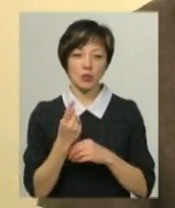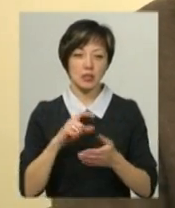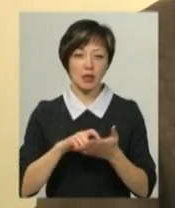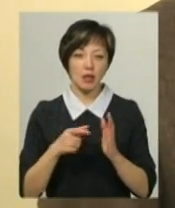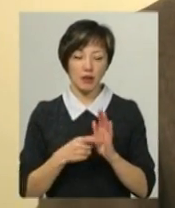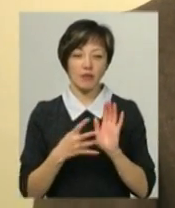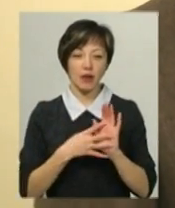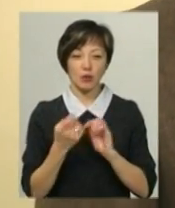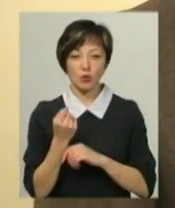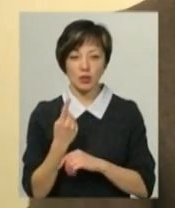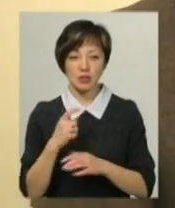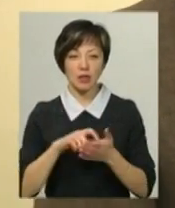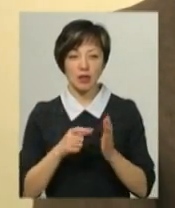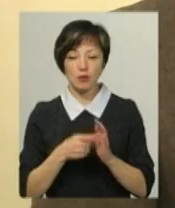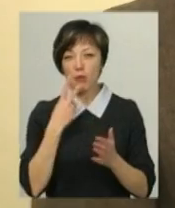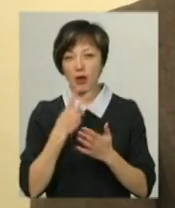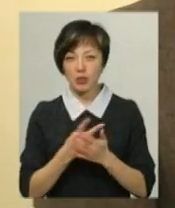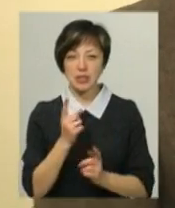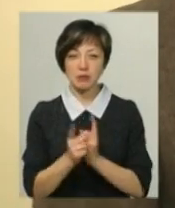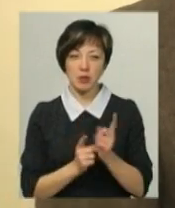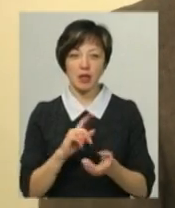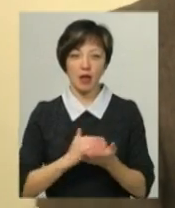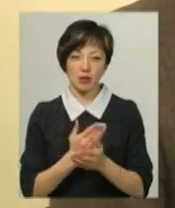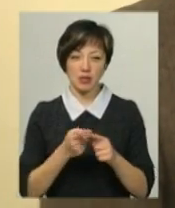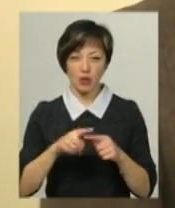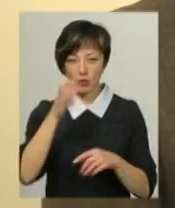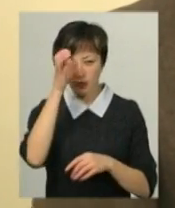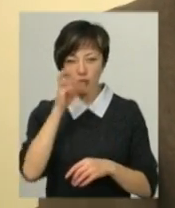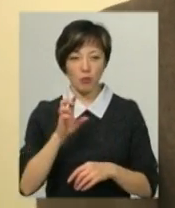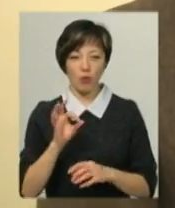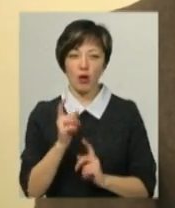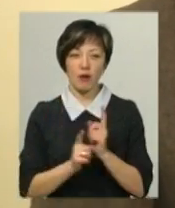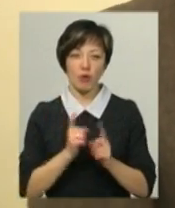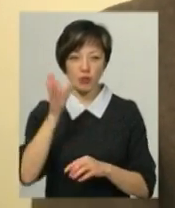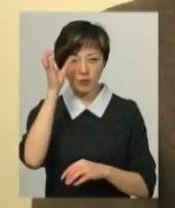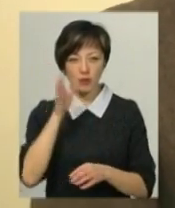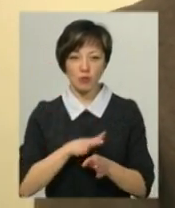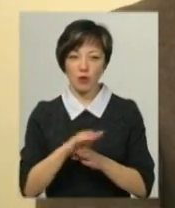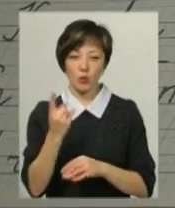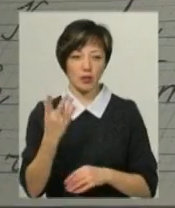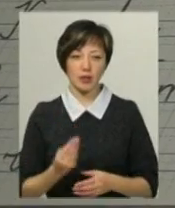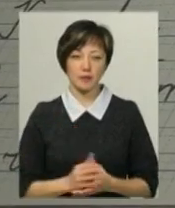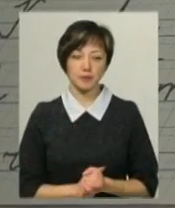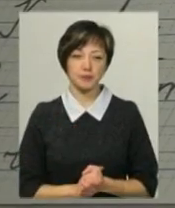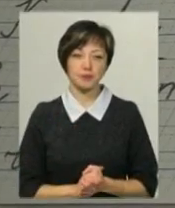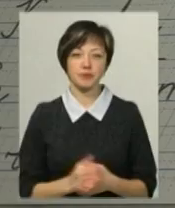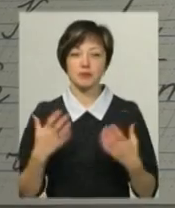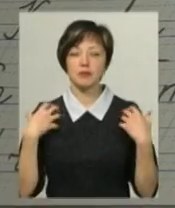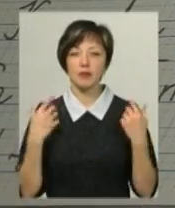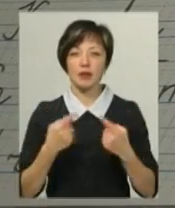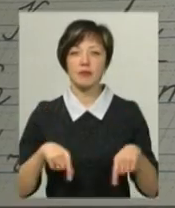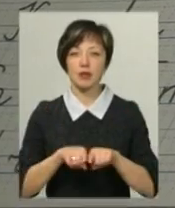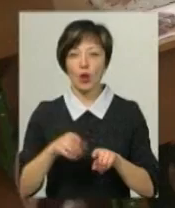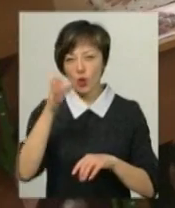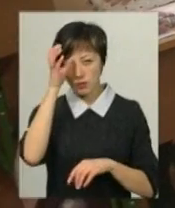класів, і ми будемо бачити зміну якості цієї освіти, бо реформа в освіті не відбувається за один день. Начальник відділу освіти